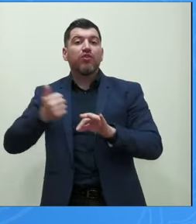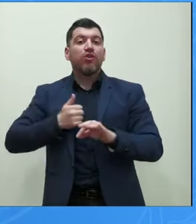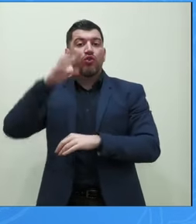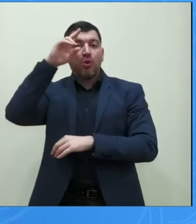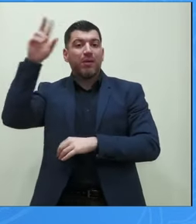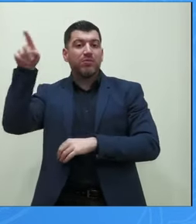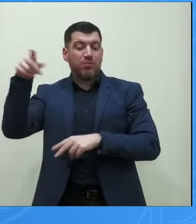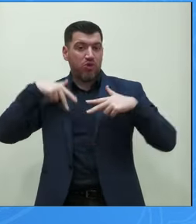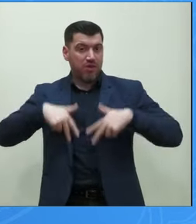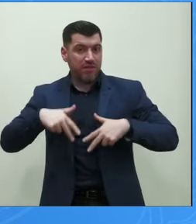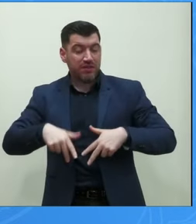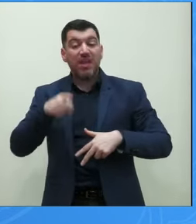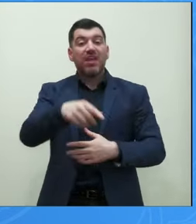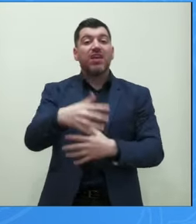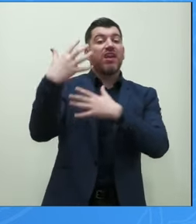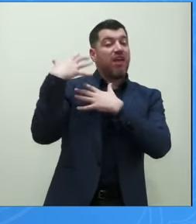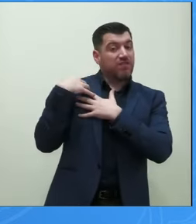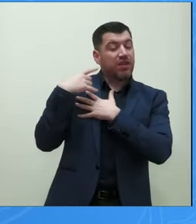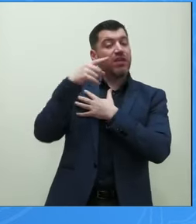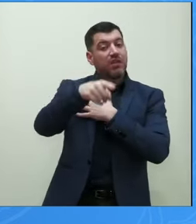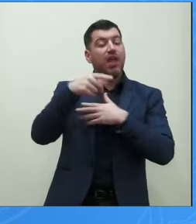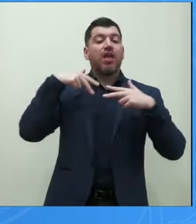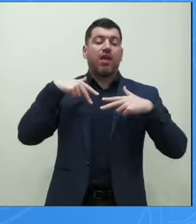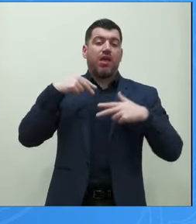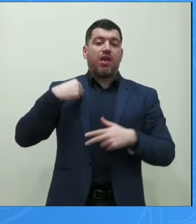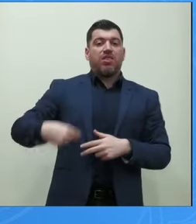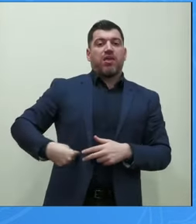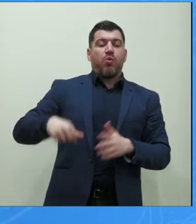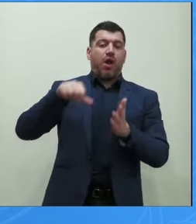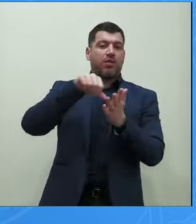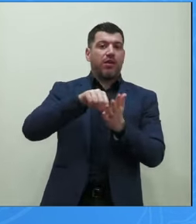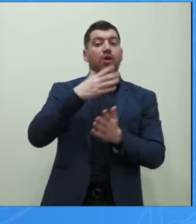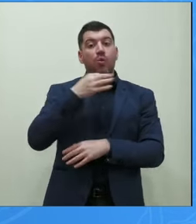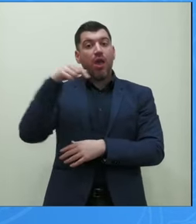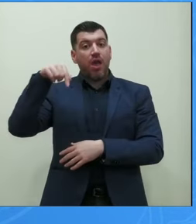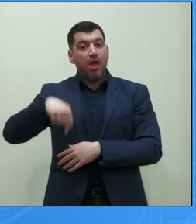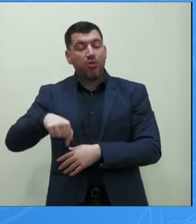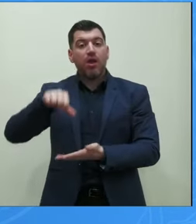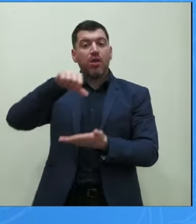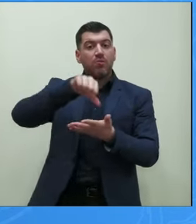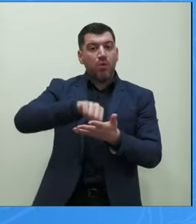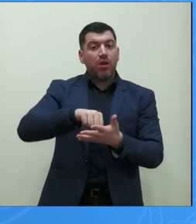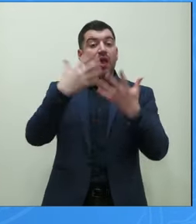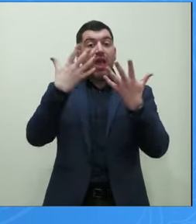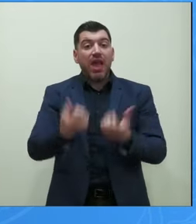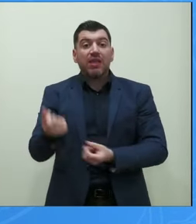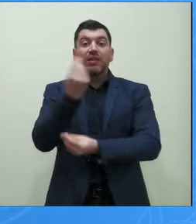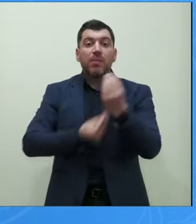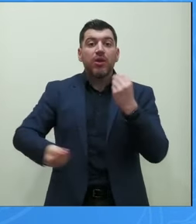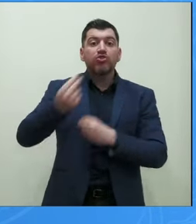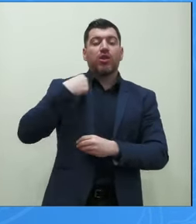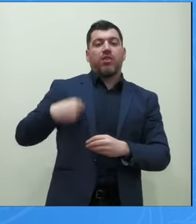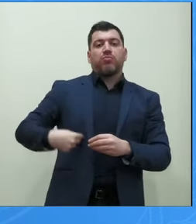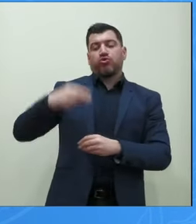ευθύνη και του Δημοτικού Συμβούλου της Αθήνας γιατί είμαστε οι πόλοι που φιλοξενεί τα περισσότερα δημόσια πανεπιστημιακά